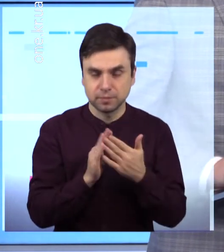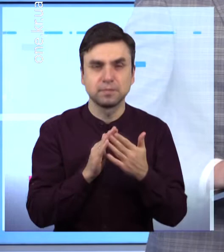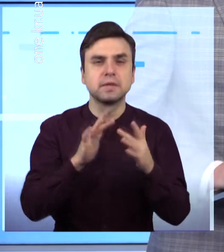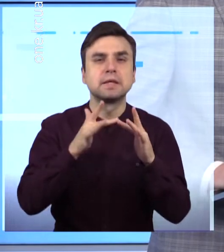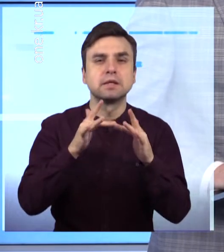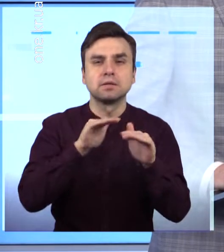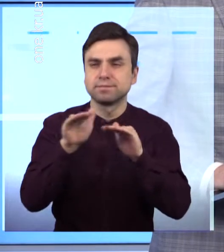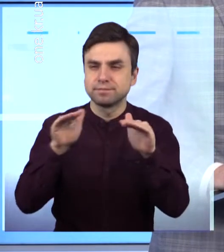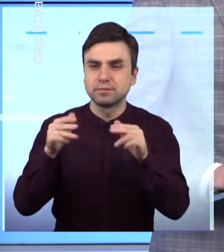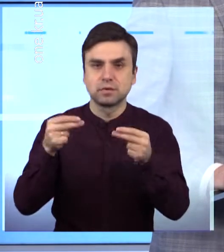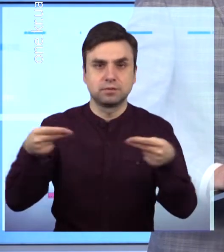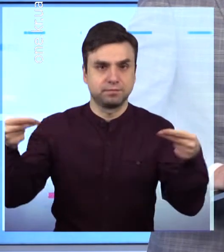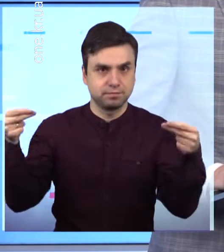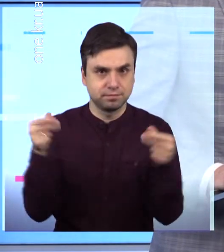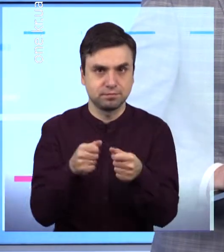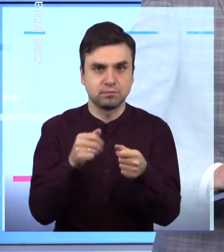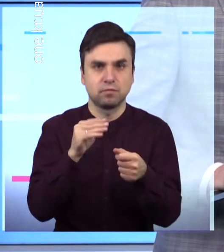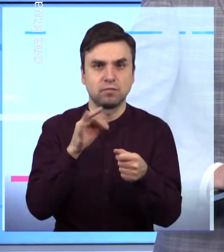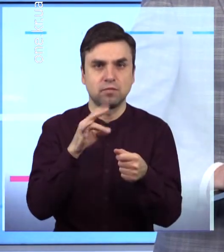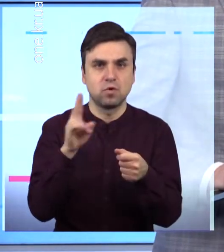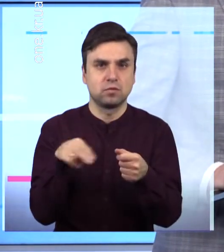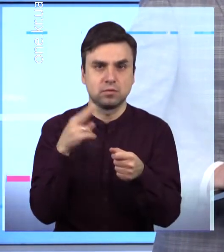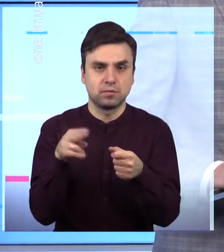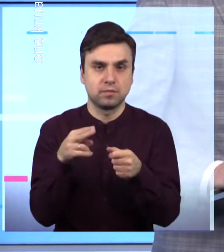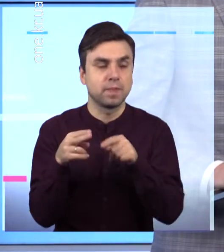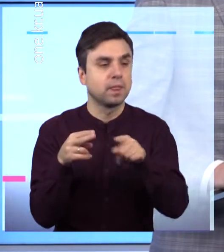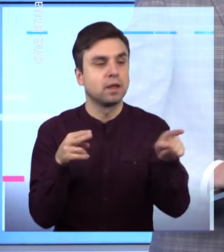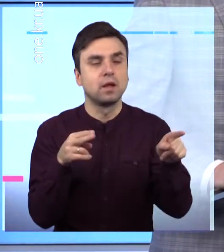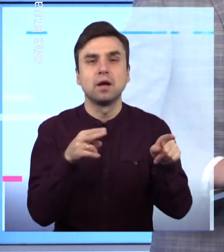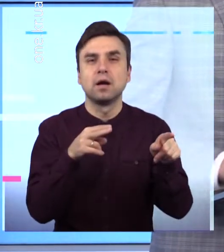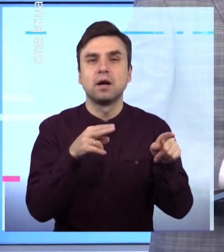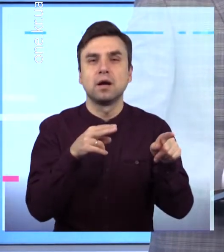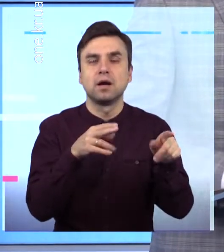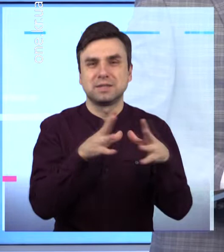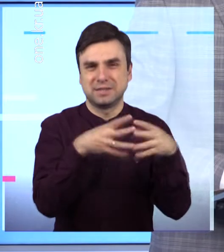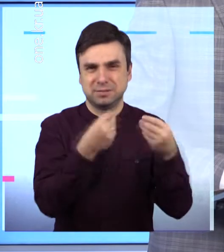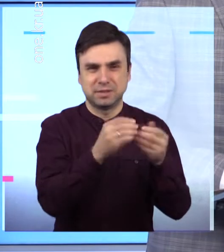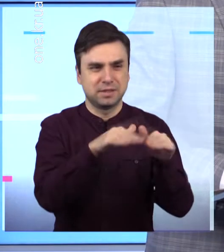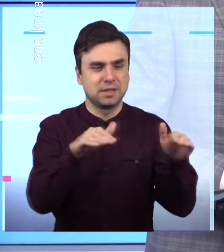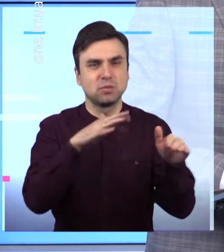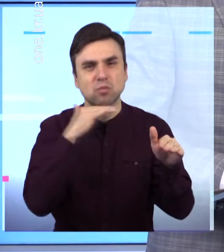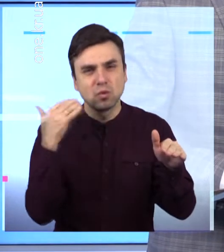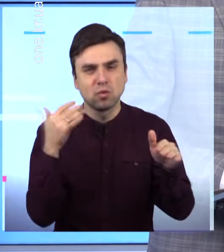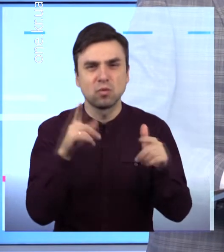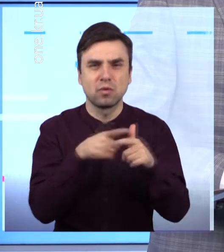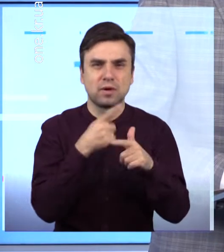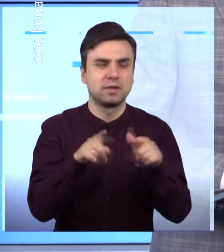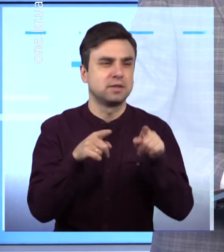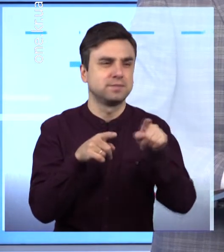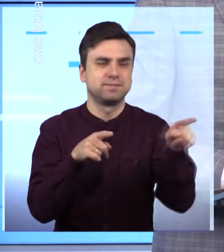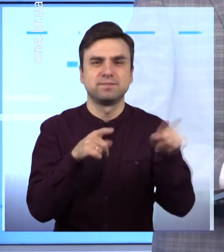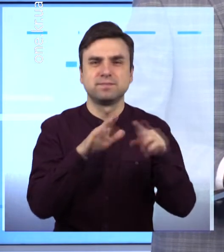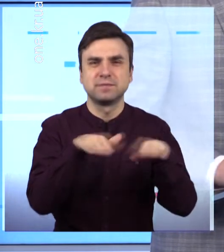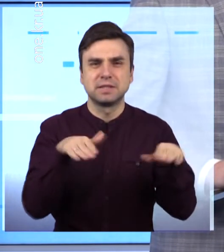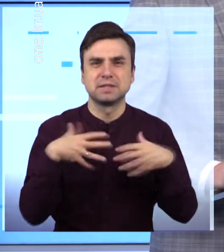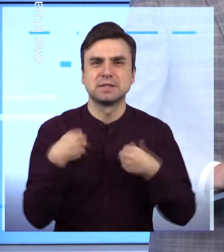багатодітних родин та дітлахі, що мають проблеми зі здоров'ям надселала листи, в яких описували подарунки, які б хотіли отримати